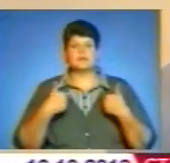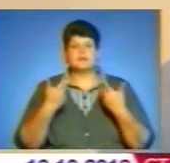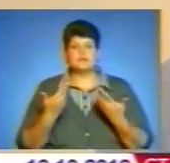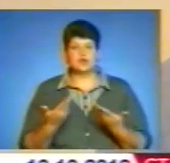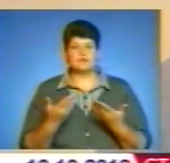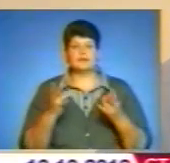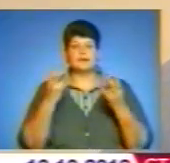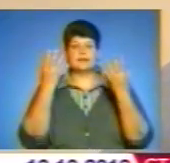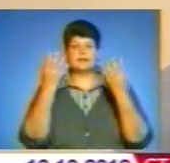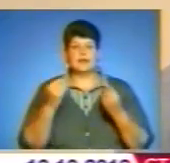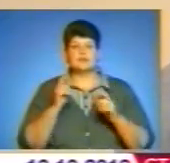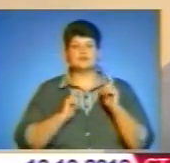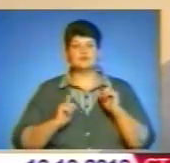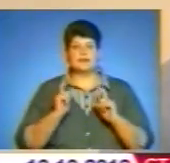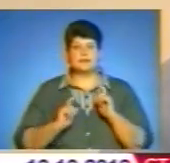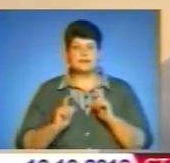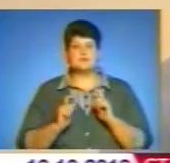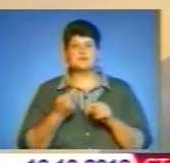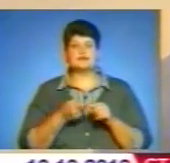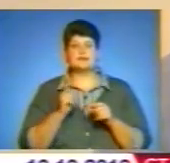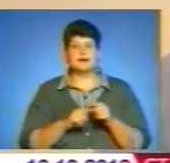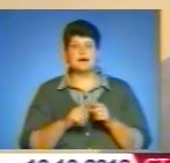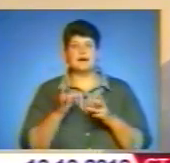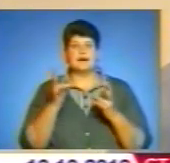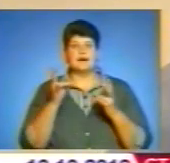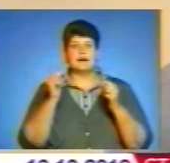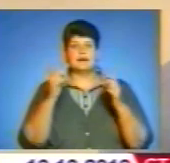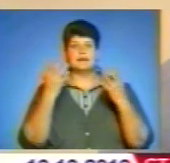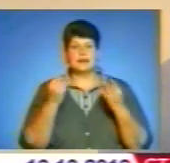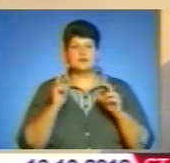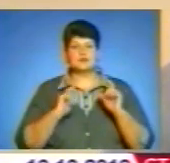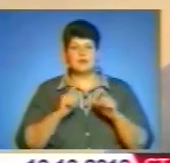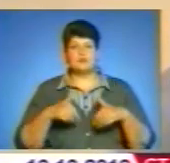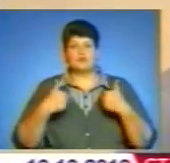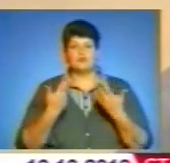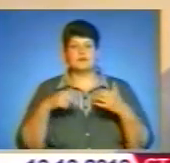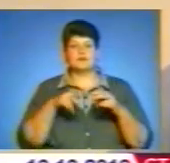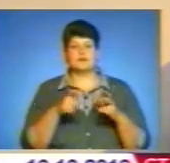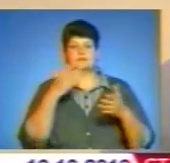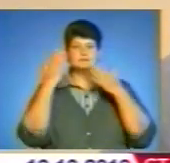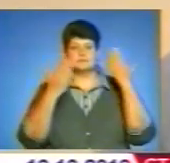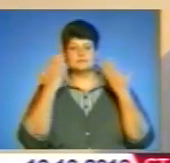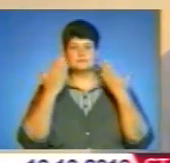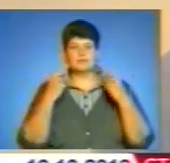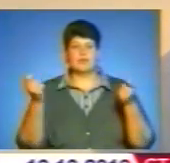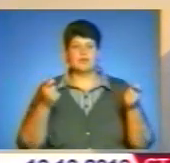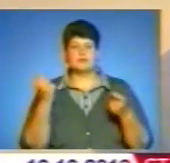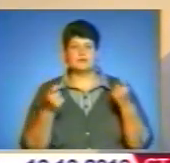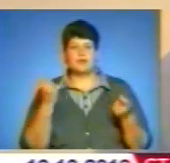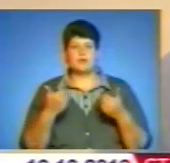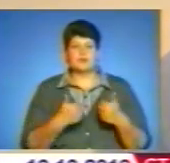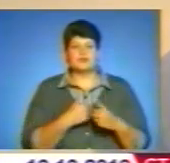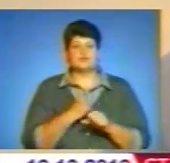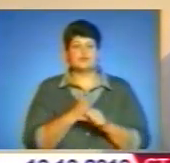в Тернополі центр дозвілля студентів, якраз ініційований на День студента.